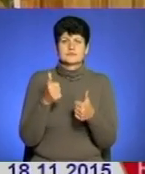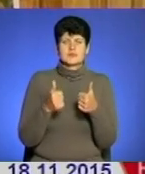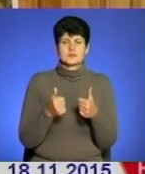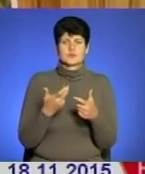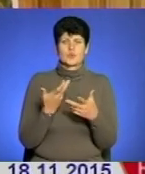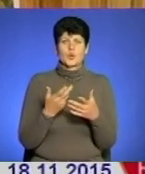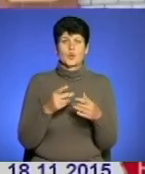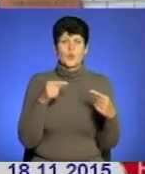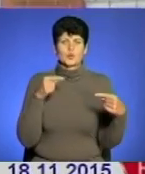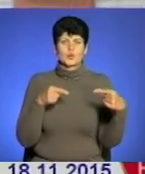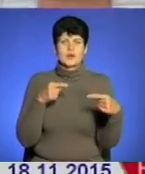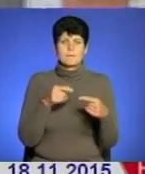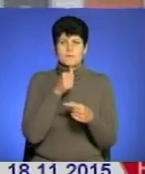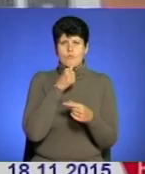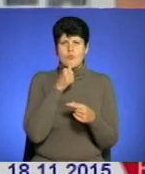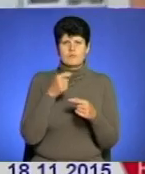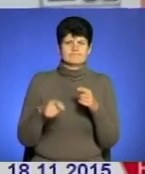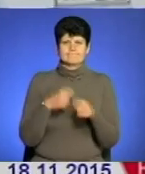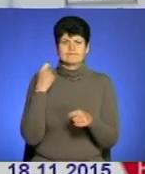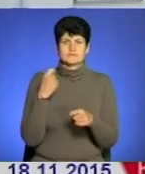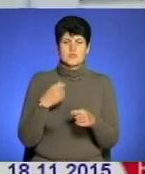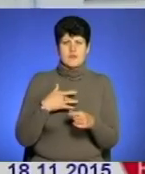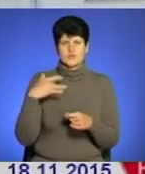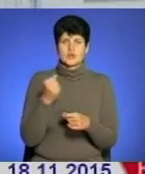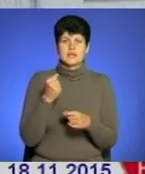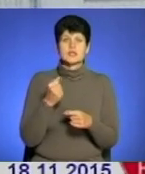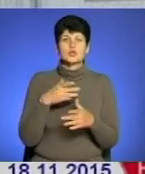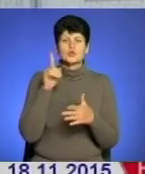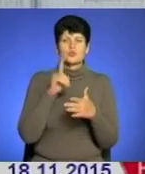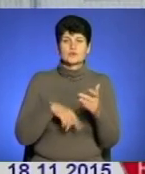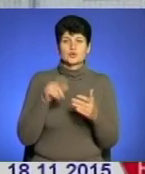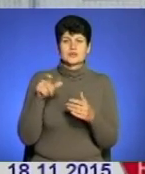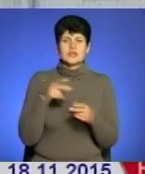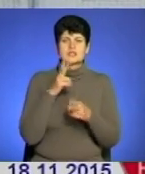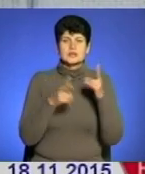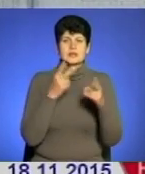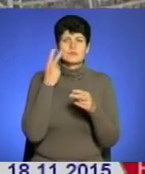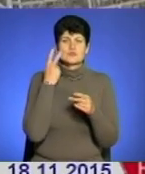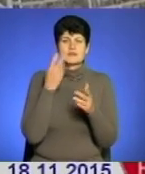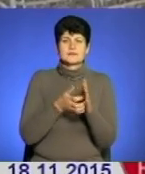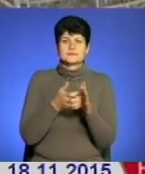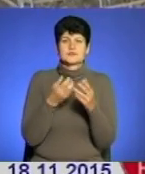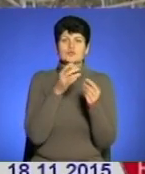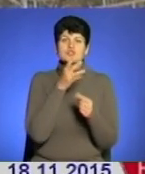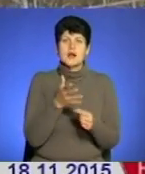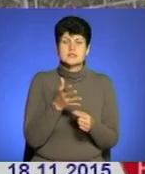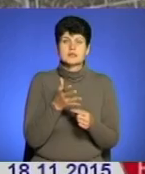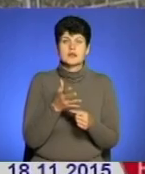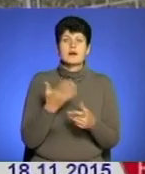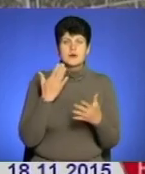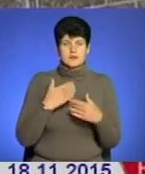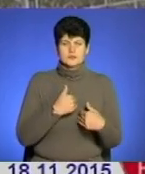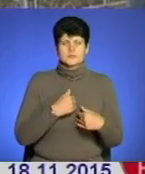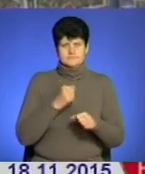конкурентами. Спроби підірвати його авторитет та довіру населення. Скаржиться на постійний брак часу, але налаштований